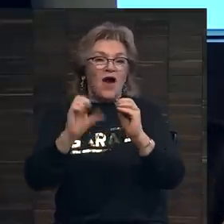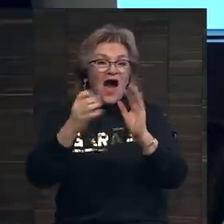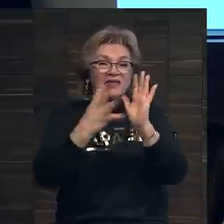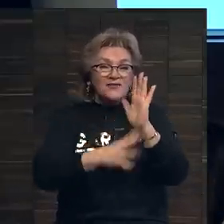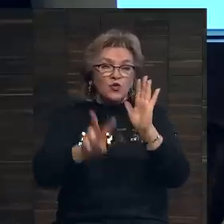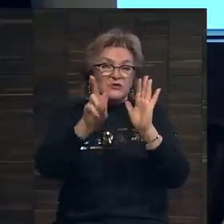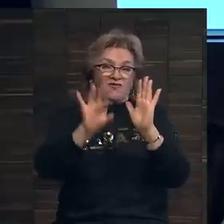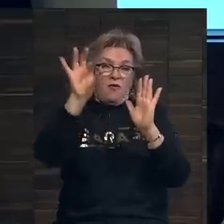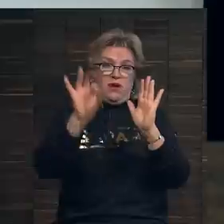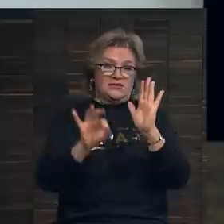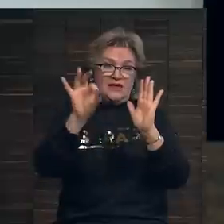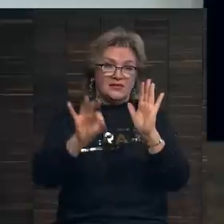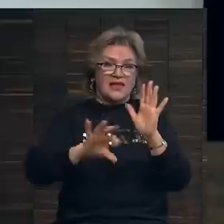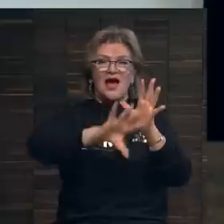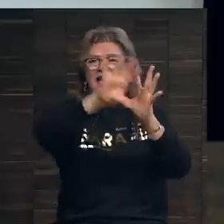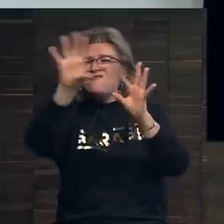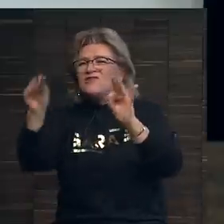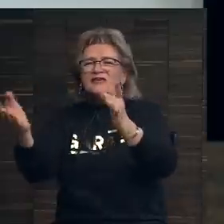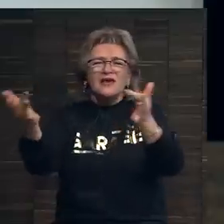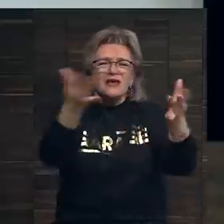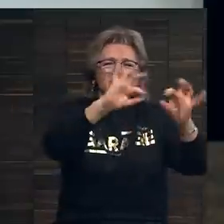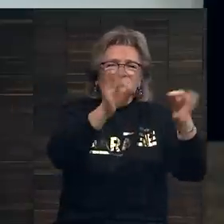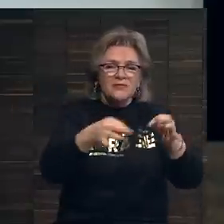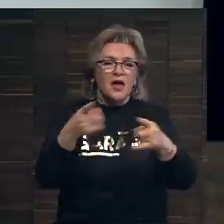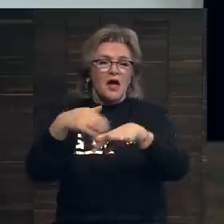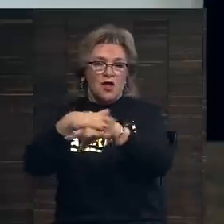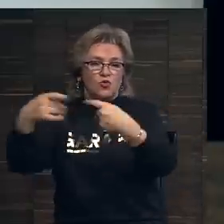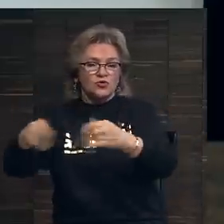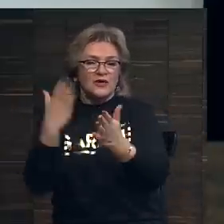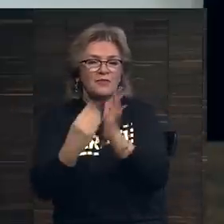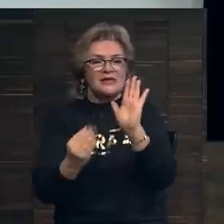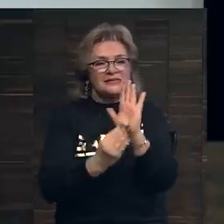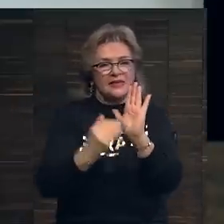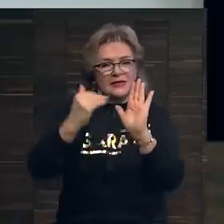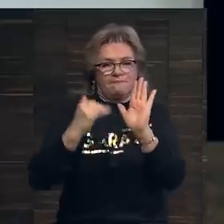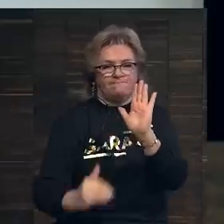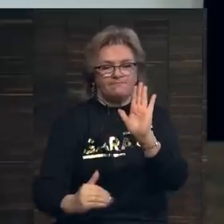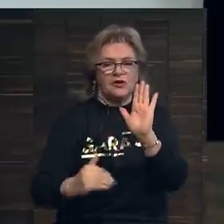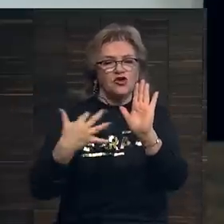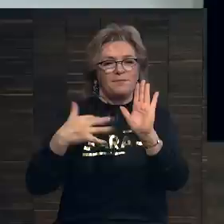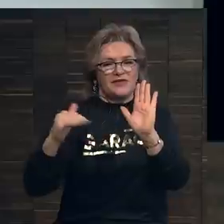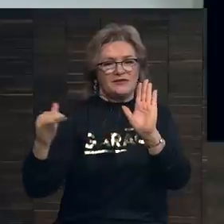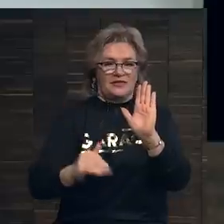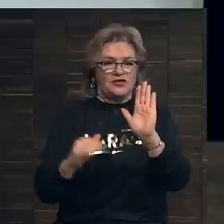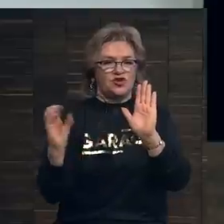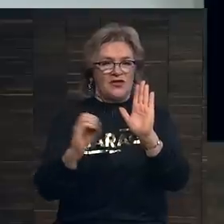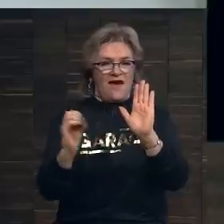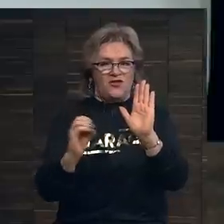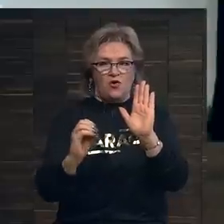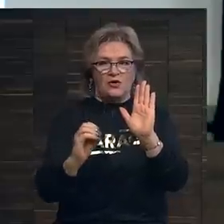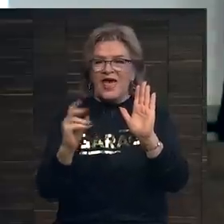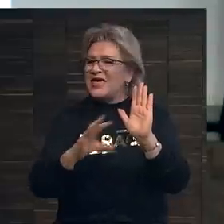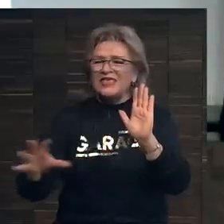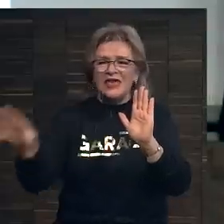92 процента с лишним всех произведений искусства, которые продаются на аукционах, имеют цены ниже 50 тысяч евро. Не